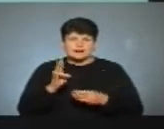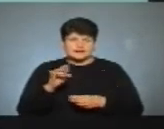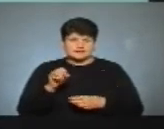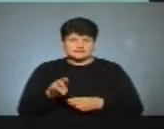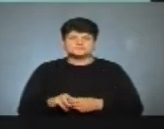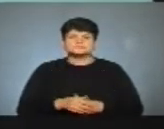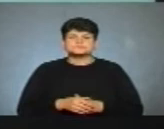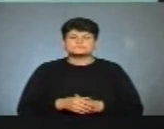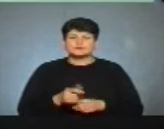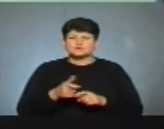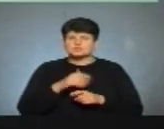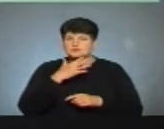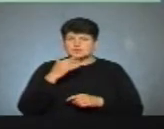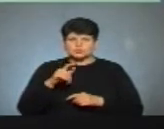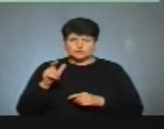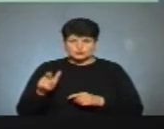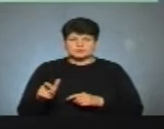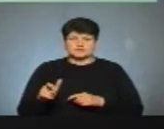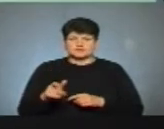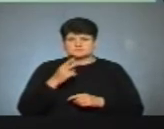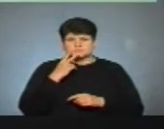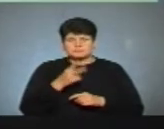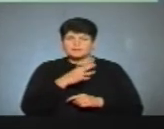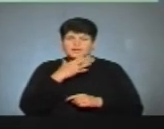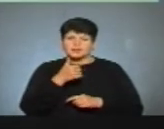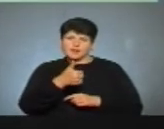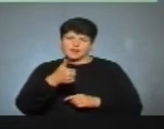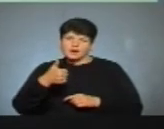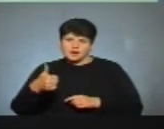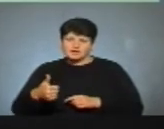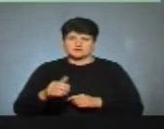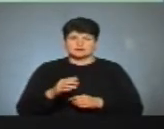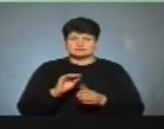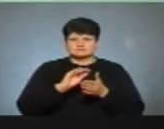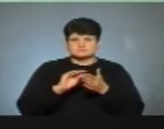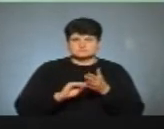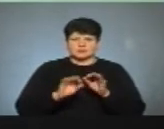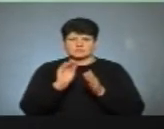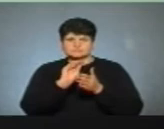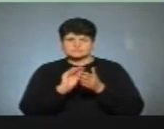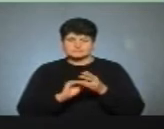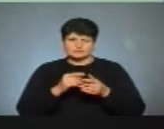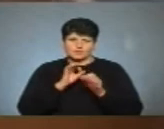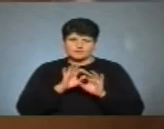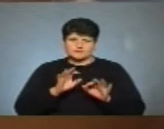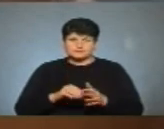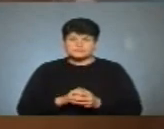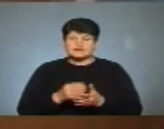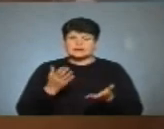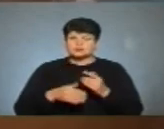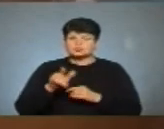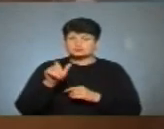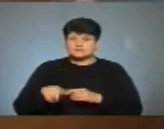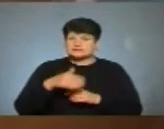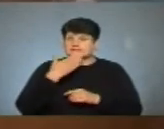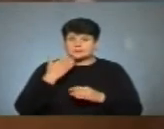дуже багато людей реагують на це. Багато лайків, багато поширень, коментарів. Людям подобається така інформація. Якщо людина